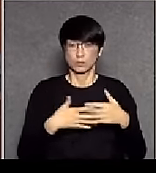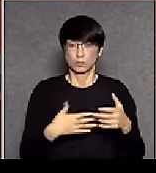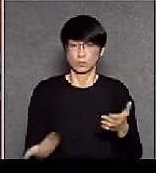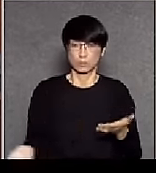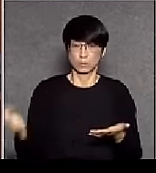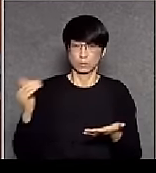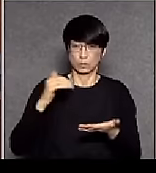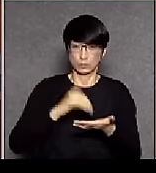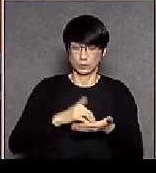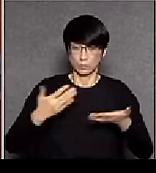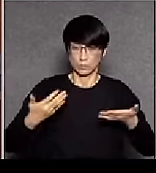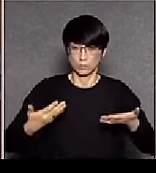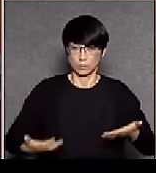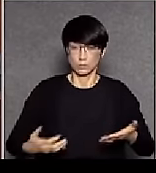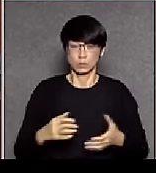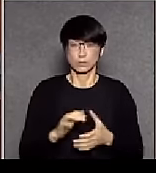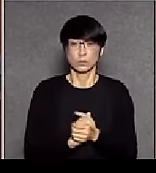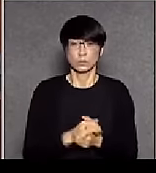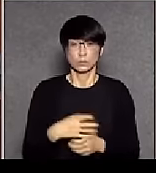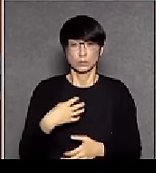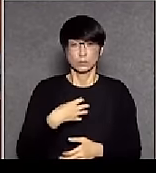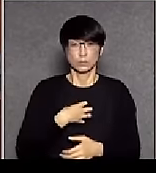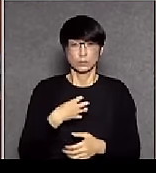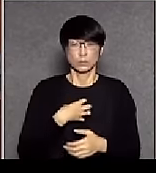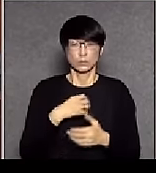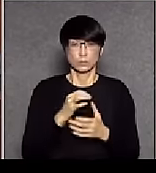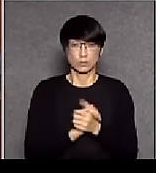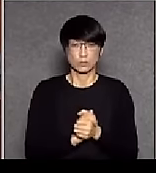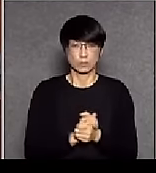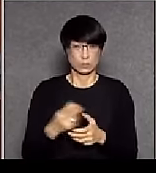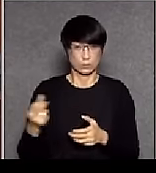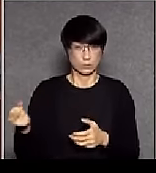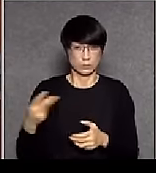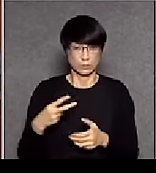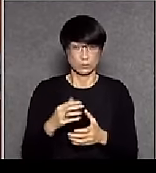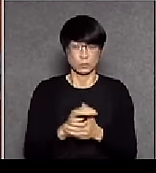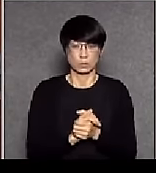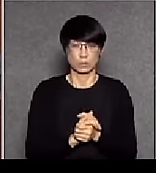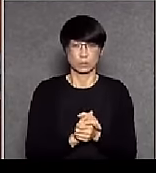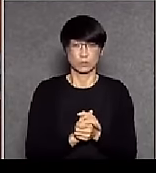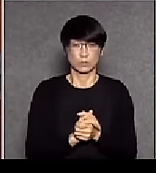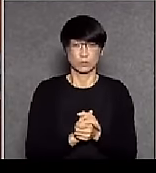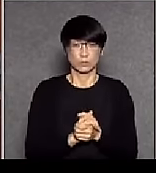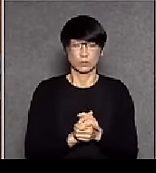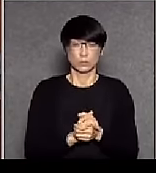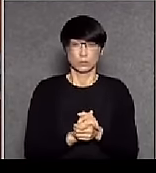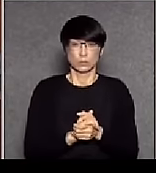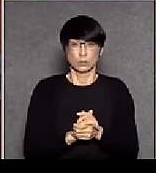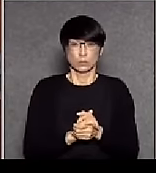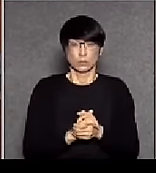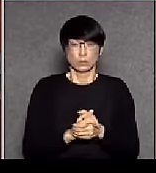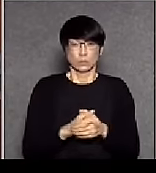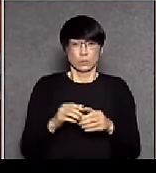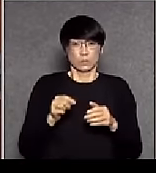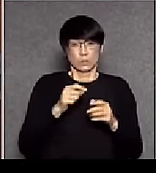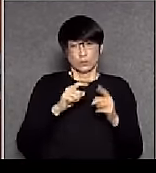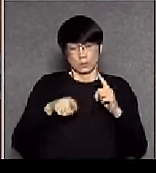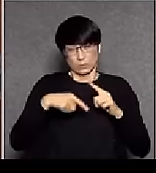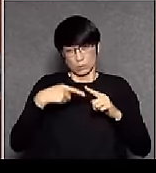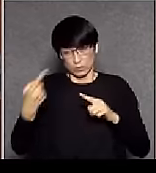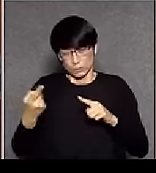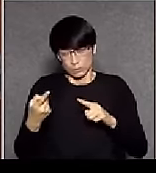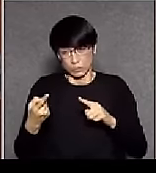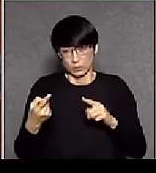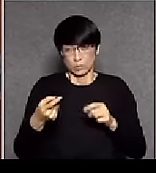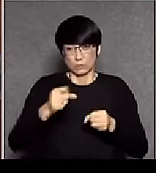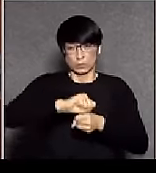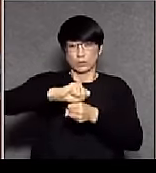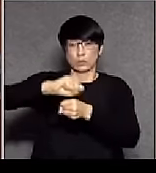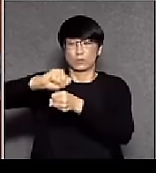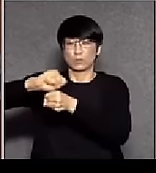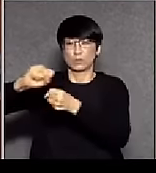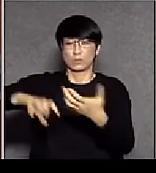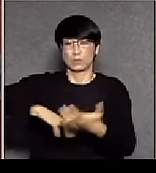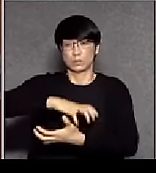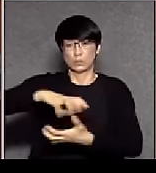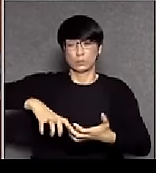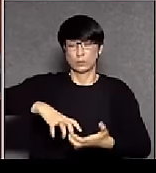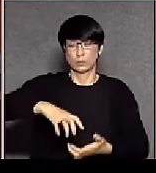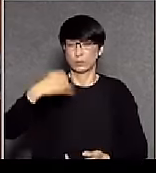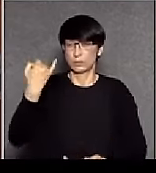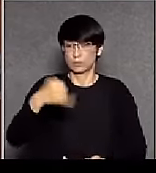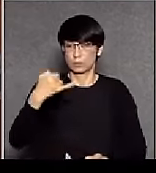我覺得是不容許再橫山枝節再支台山枝就是應該有一個了斷